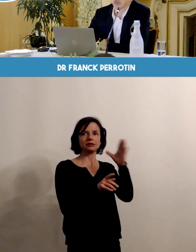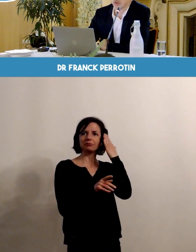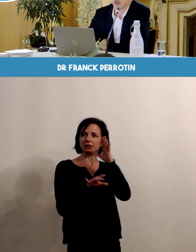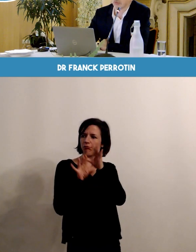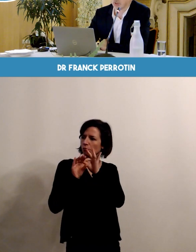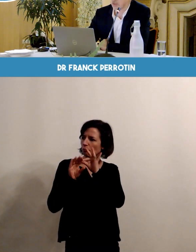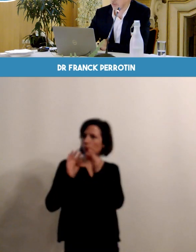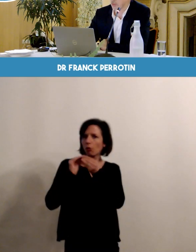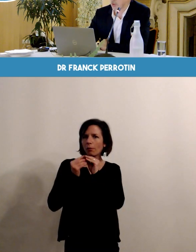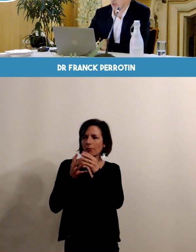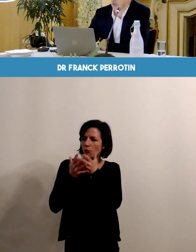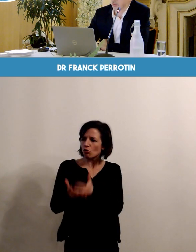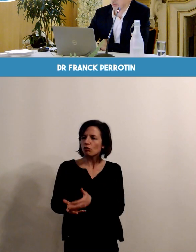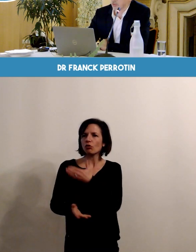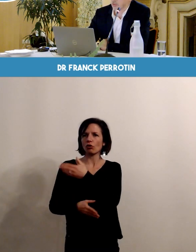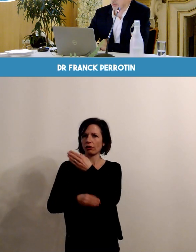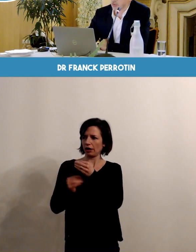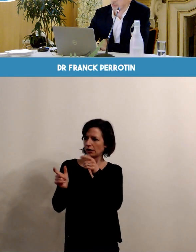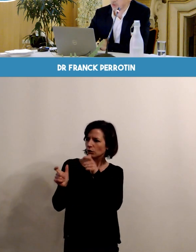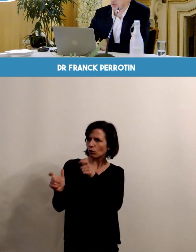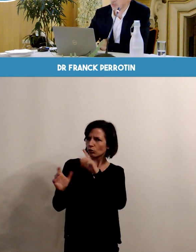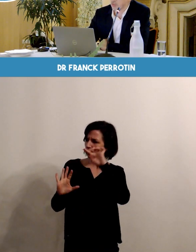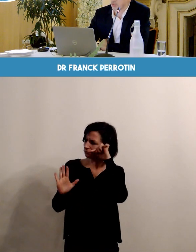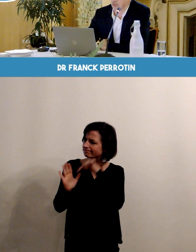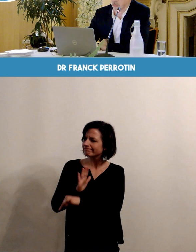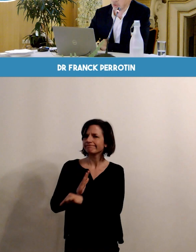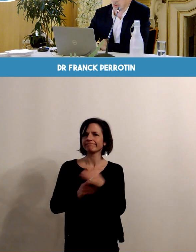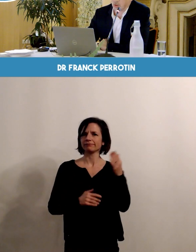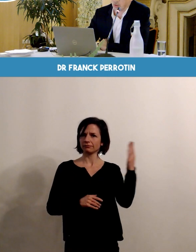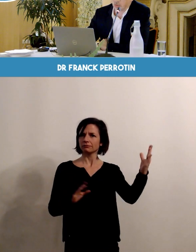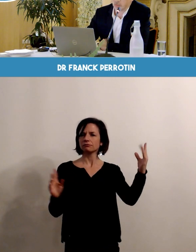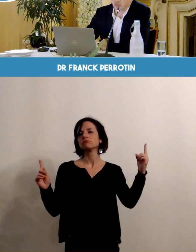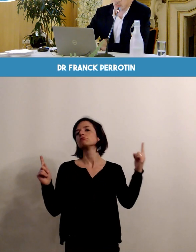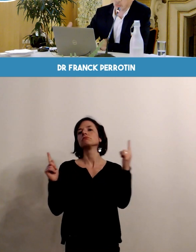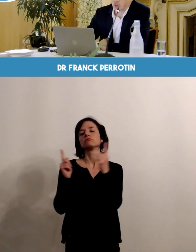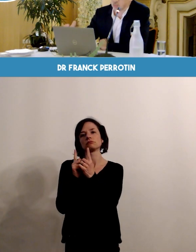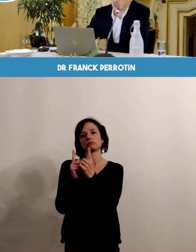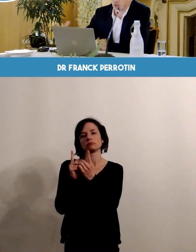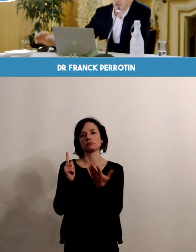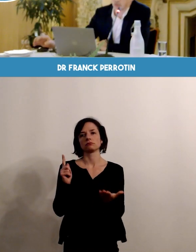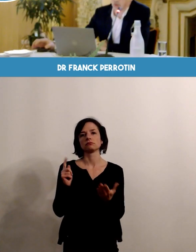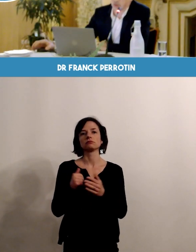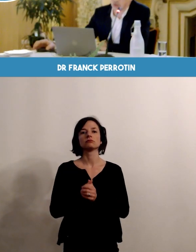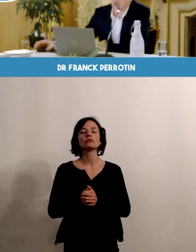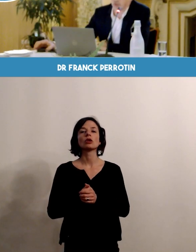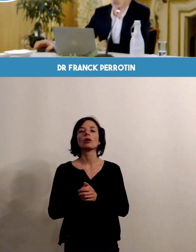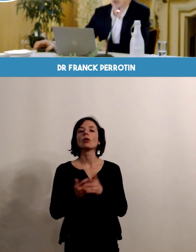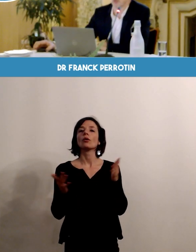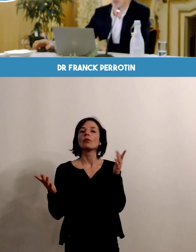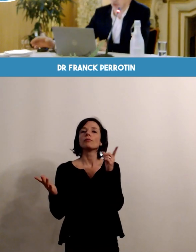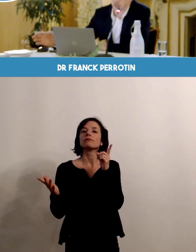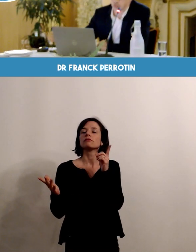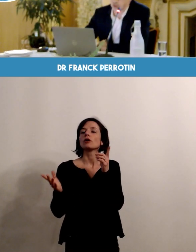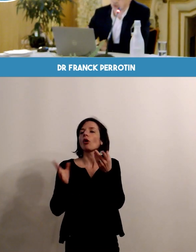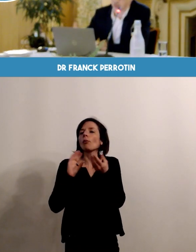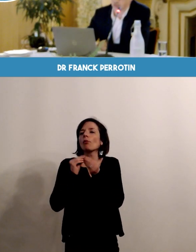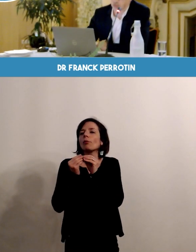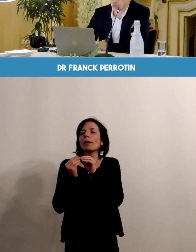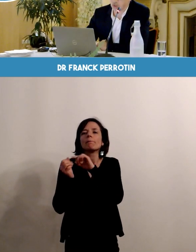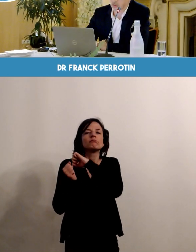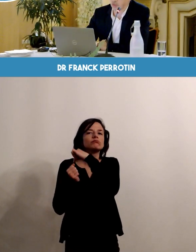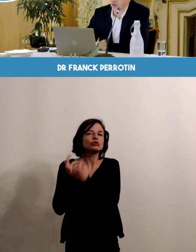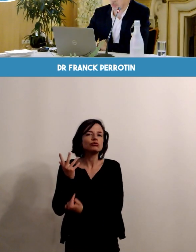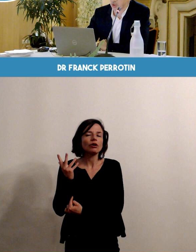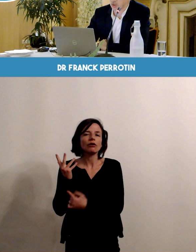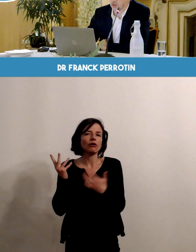'une attention particulière doit être centré sur un point. Alors, il y a différents types